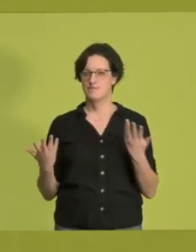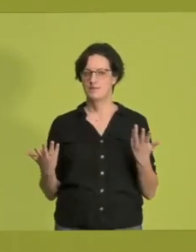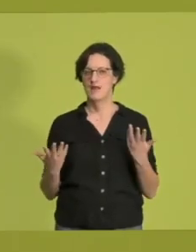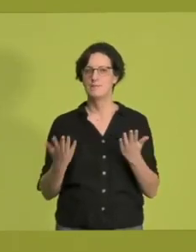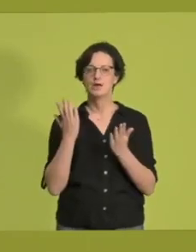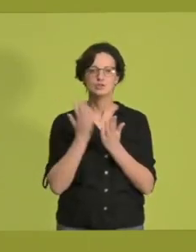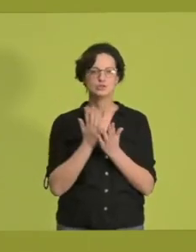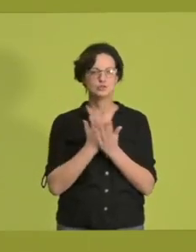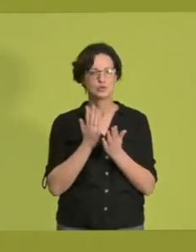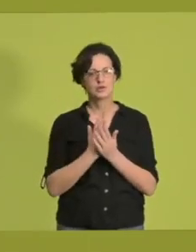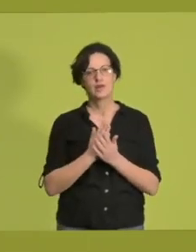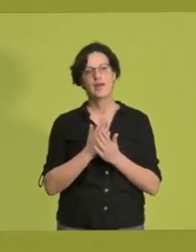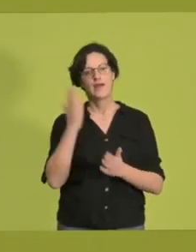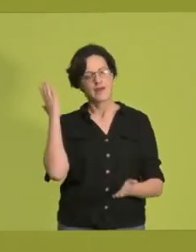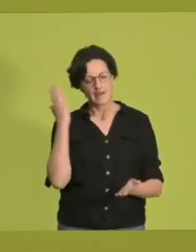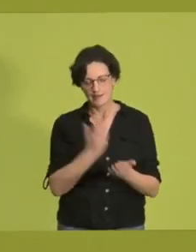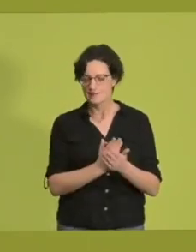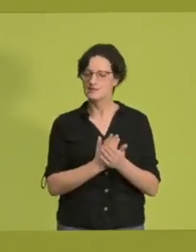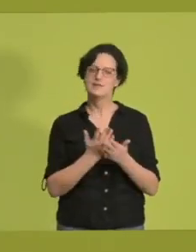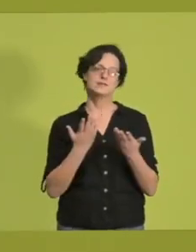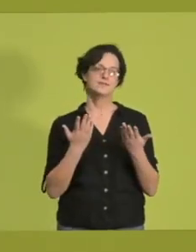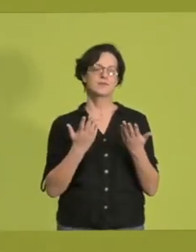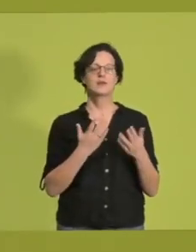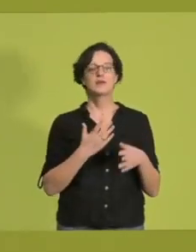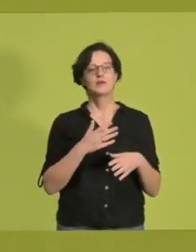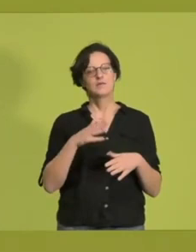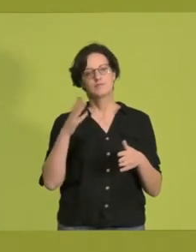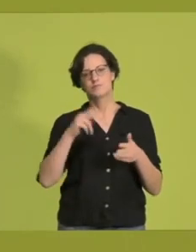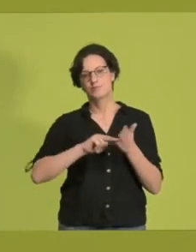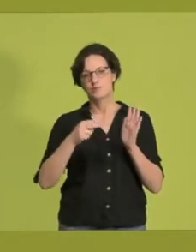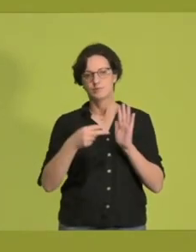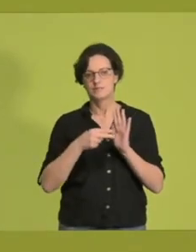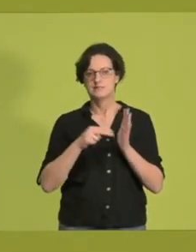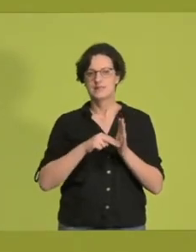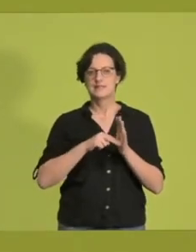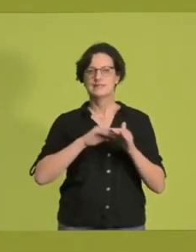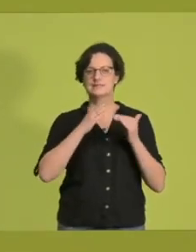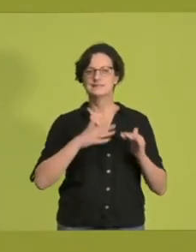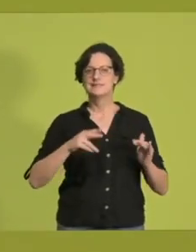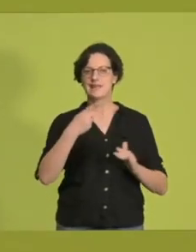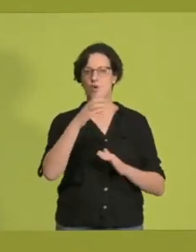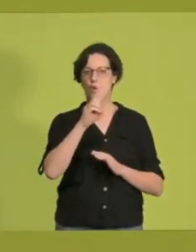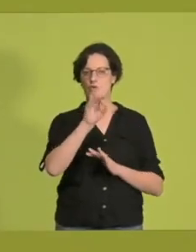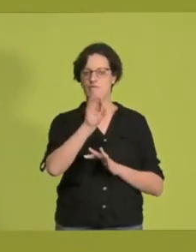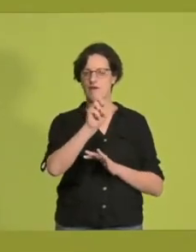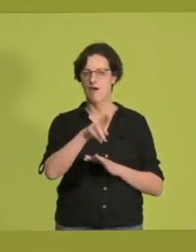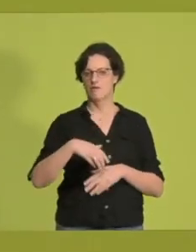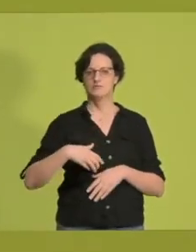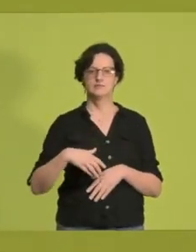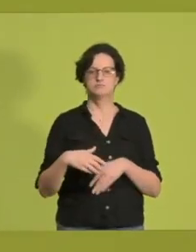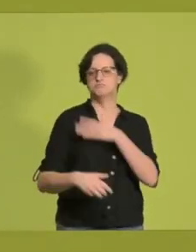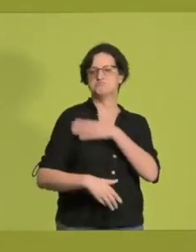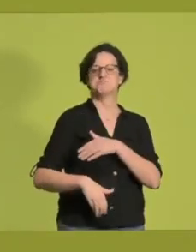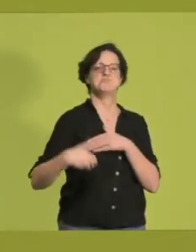Ende von Seehofers Politik der menschlichen Kälte und Schikane zeigt, warum es sich gelohnt hat,